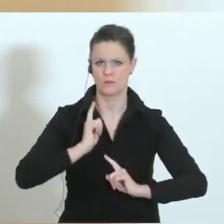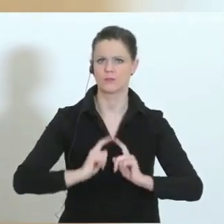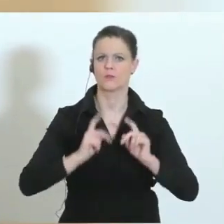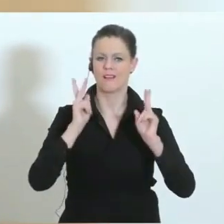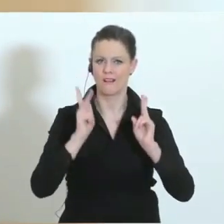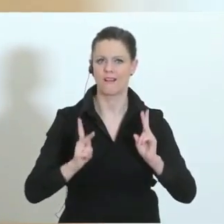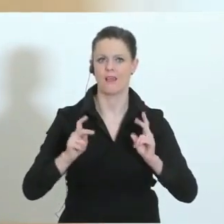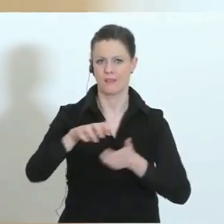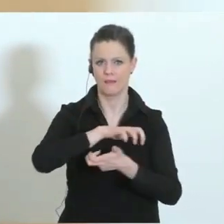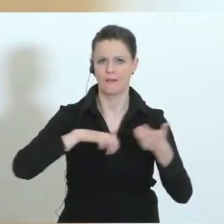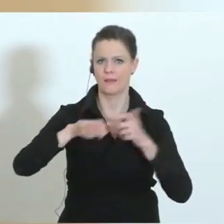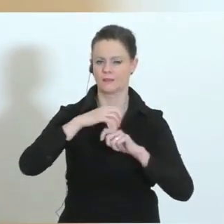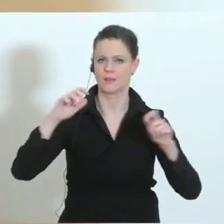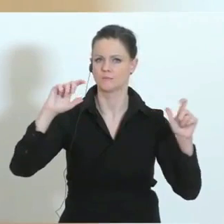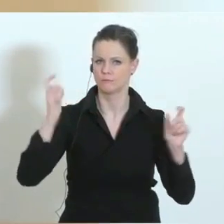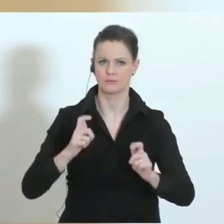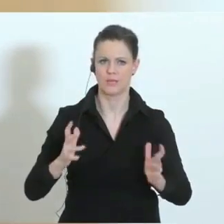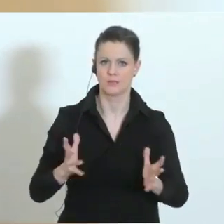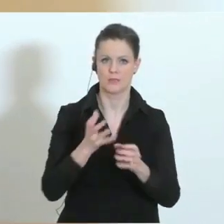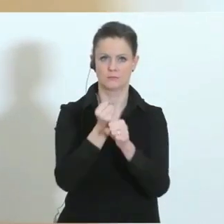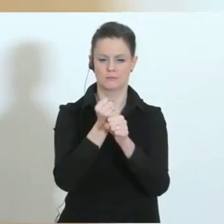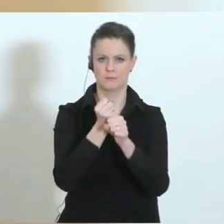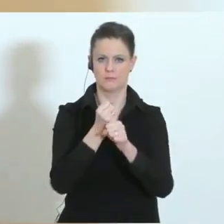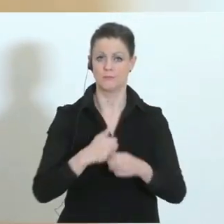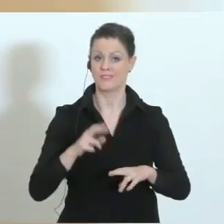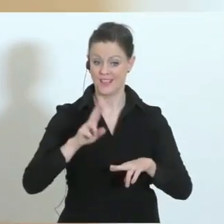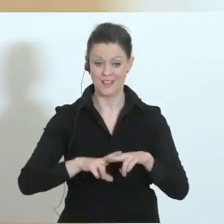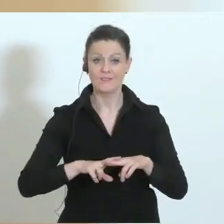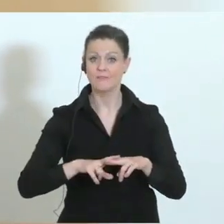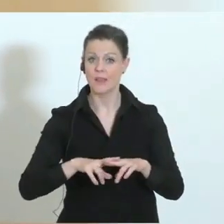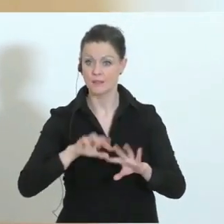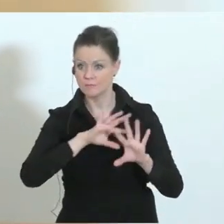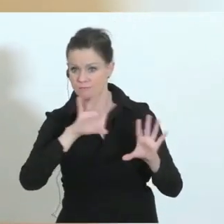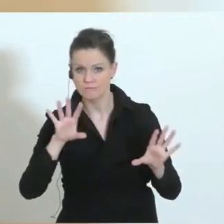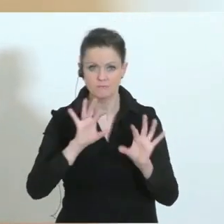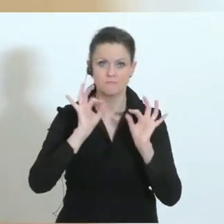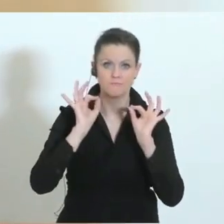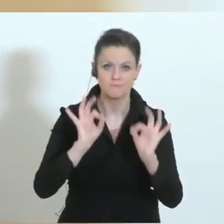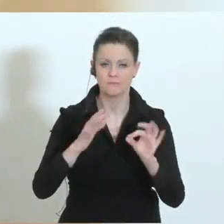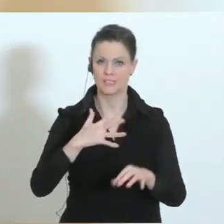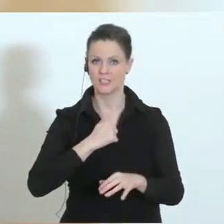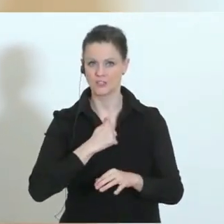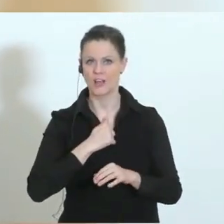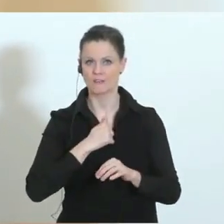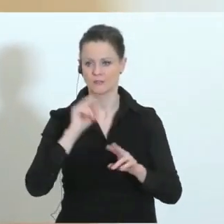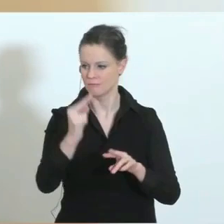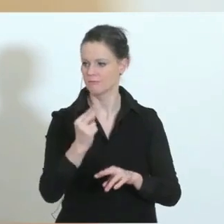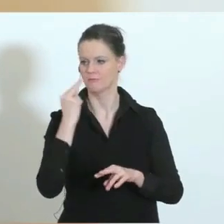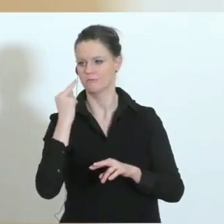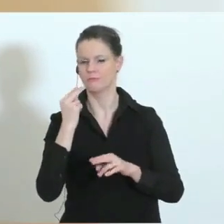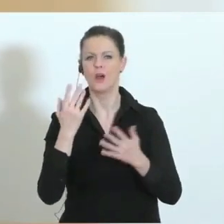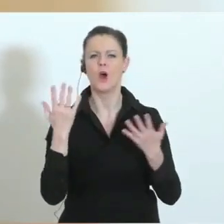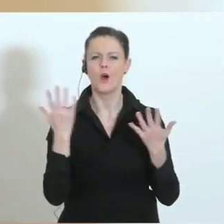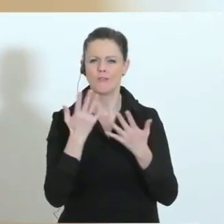Und dann, wenn wir es geschafft haben, bin ich der Meinung, schauen wir uns an, was hat funktioniert, wo haben wir Probleme gehabt,